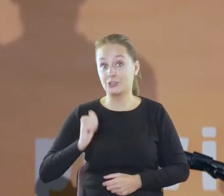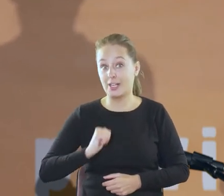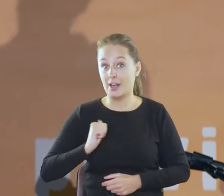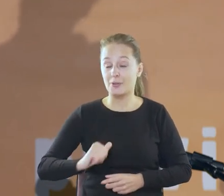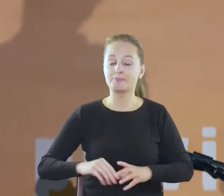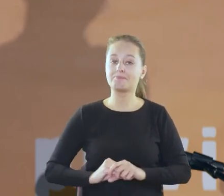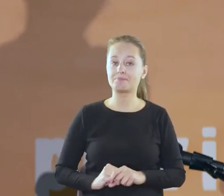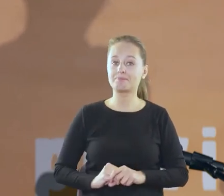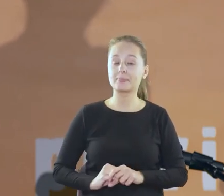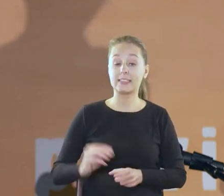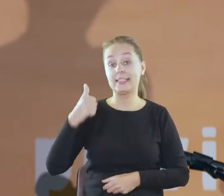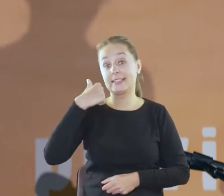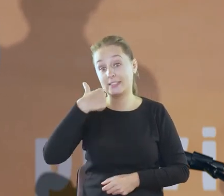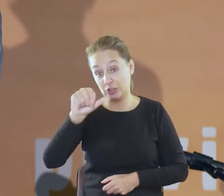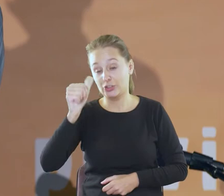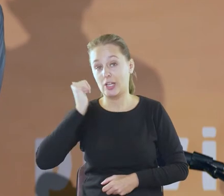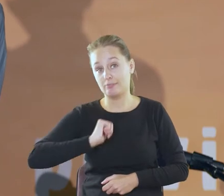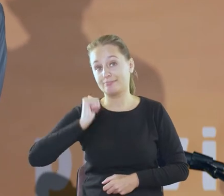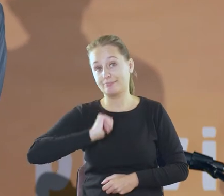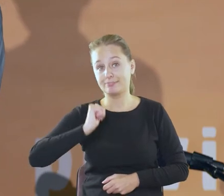czekają tydzień cały.